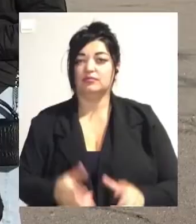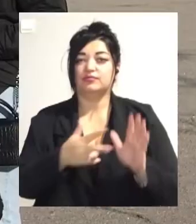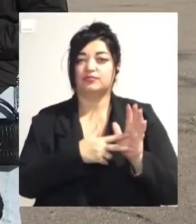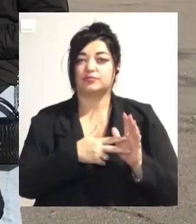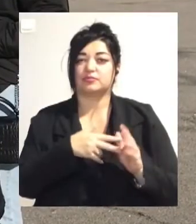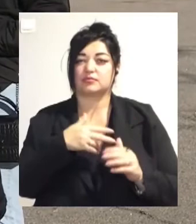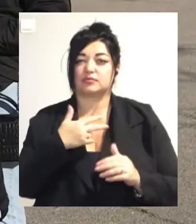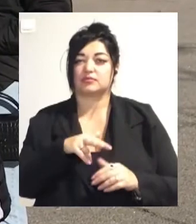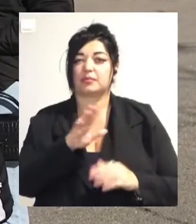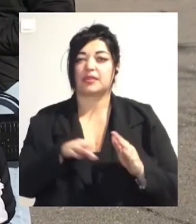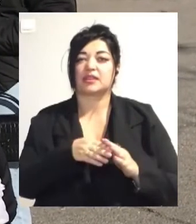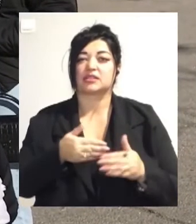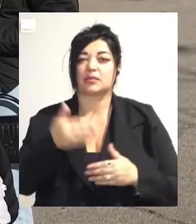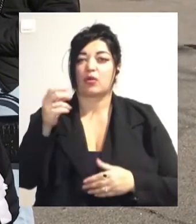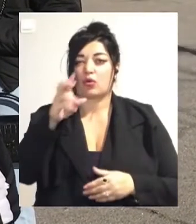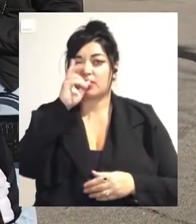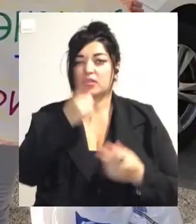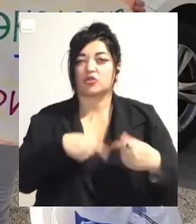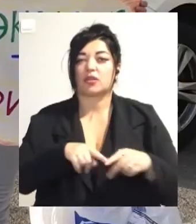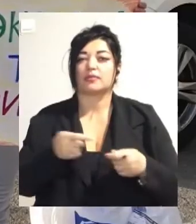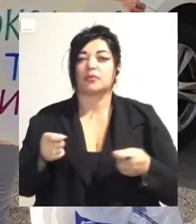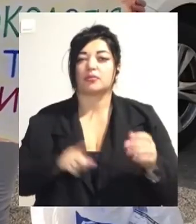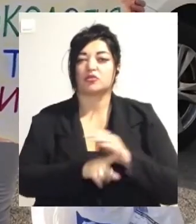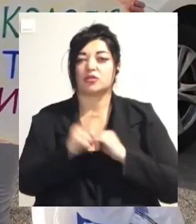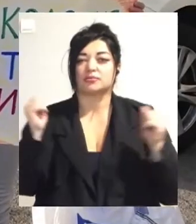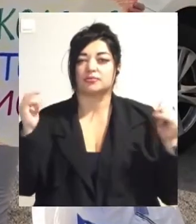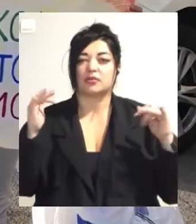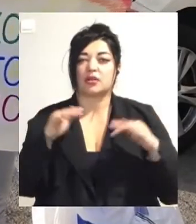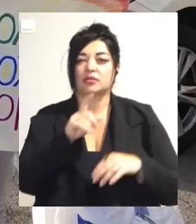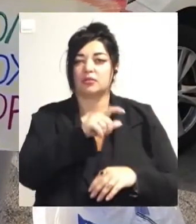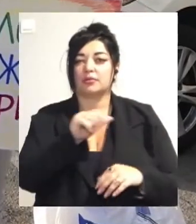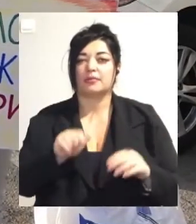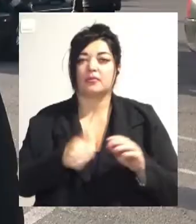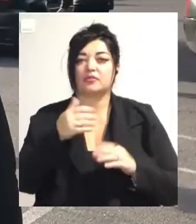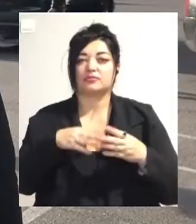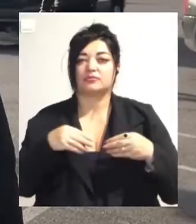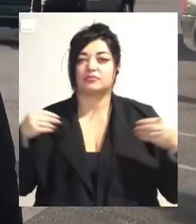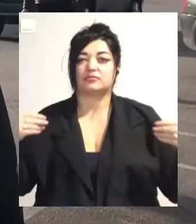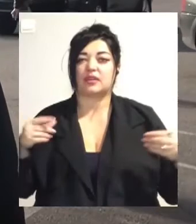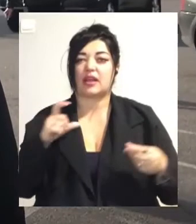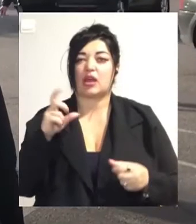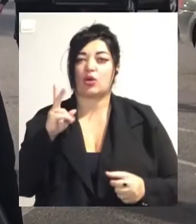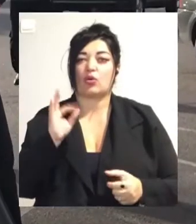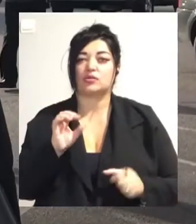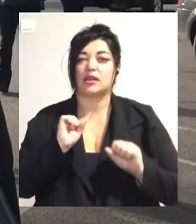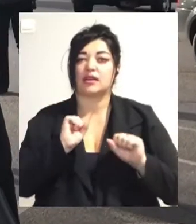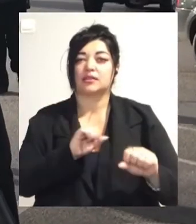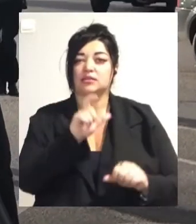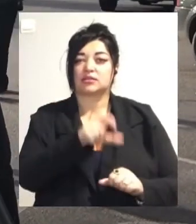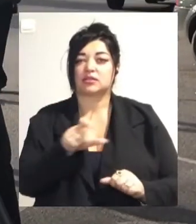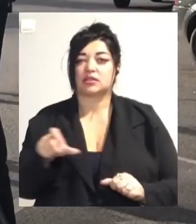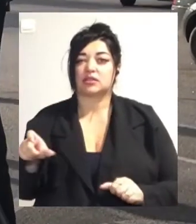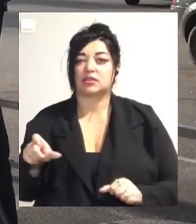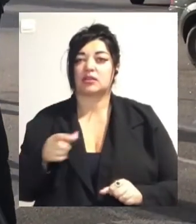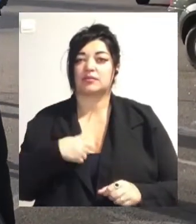облдержадміністрації почали збиратися люди. Першими плакати розгорнули екозахисники. Нам важливо, щоб депутаты поняли,